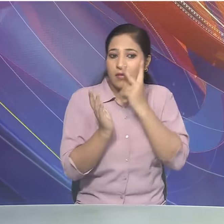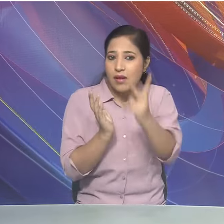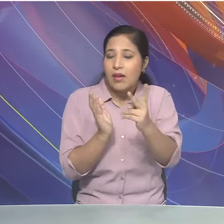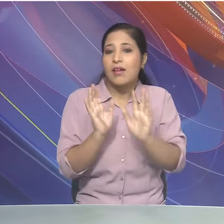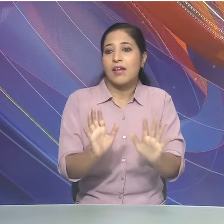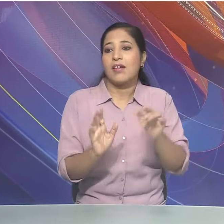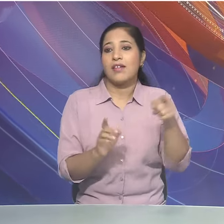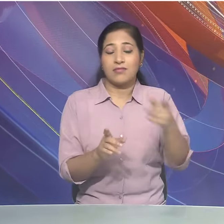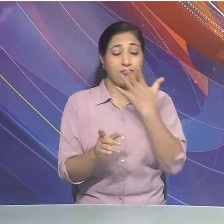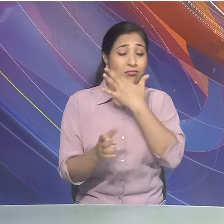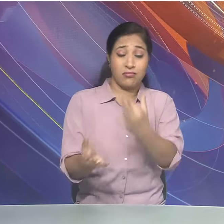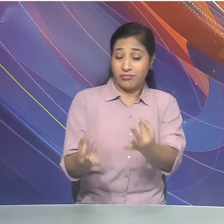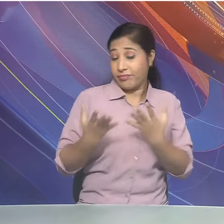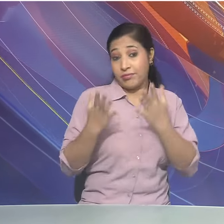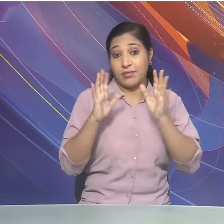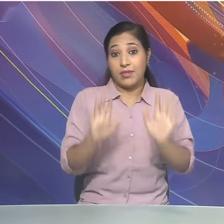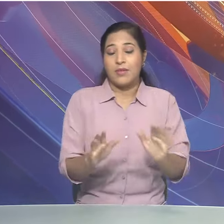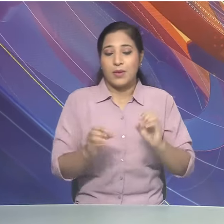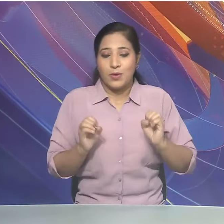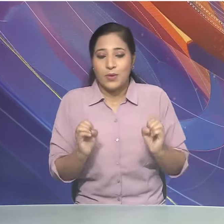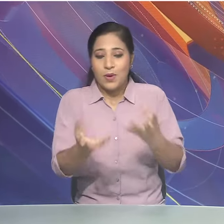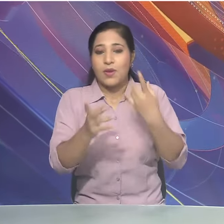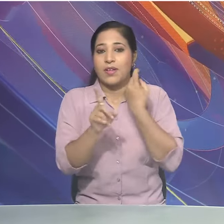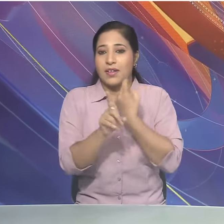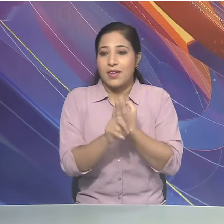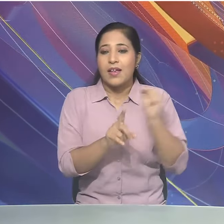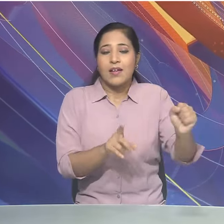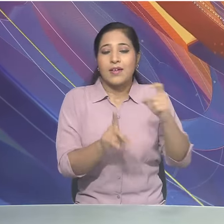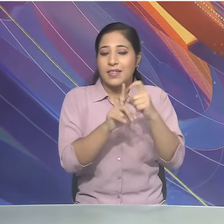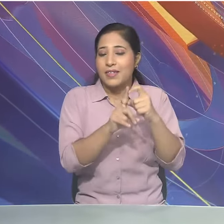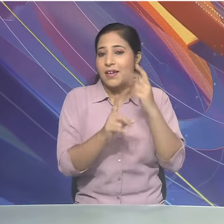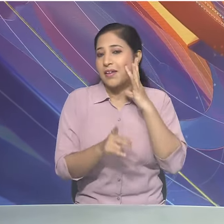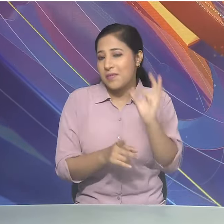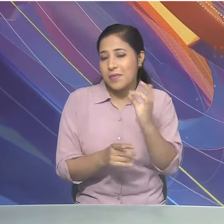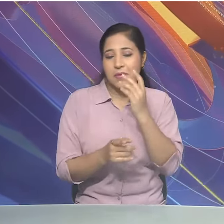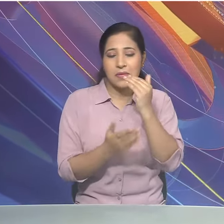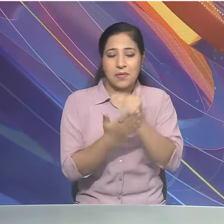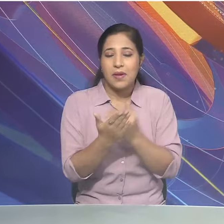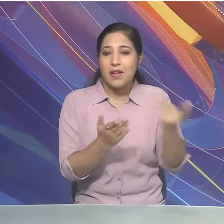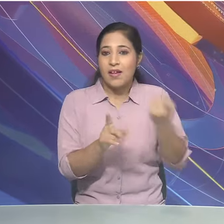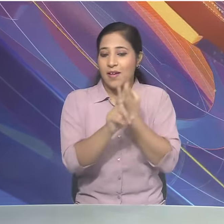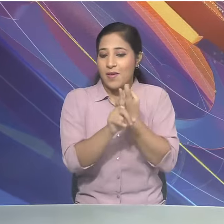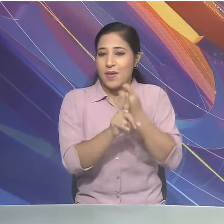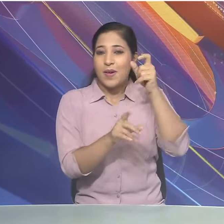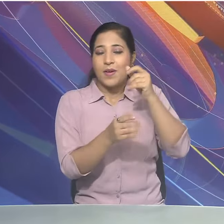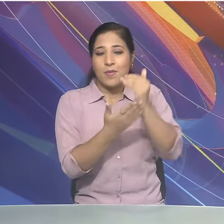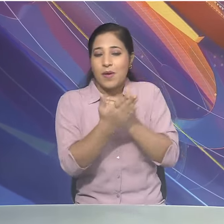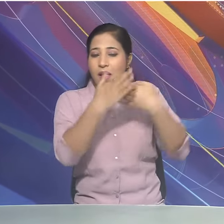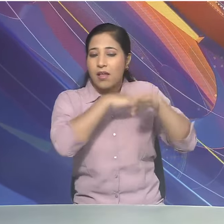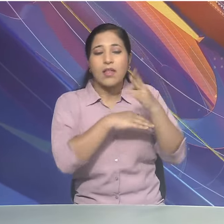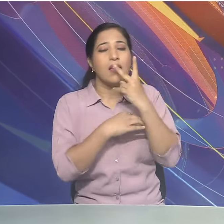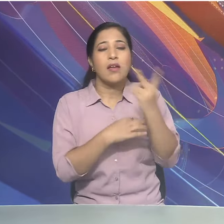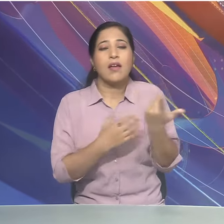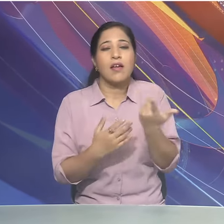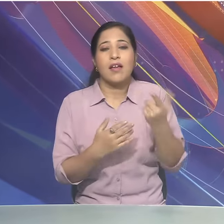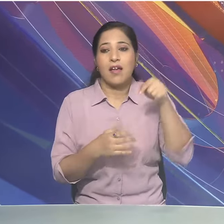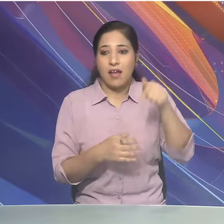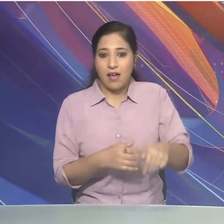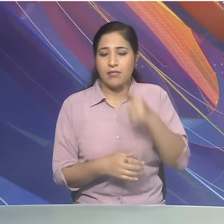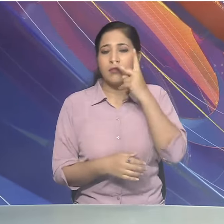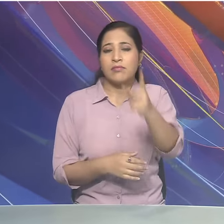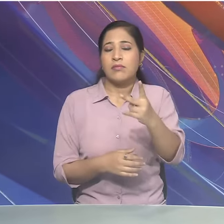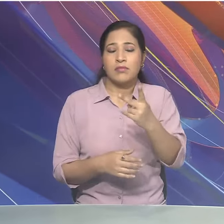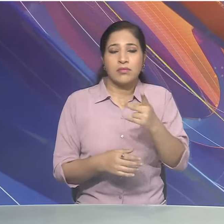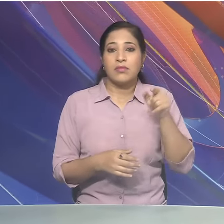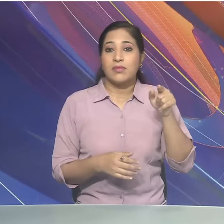शांडार धारवाहिकों की। तो शुरुवात करेंगे धूर्धर्शन की खास प्रस्तुती धारवाहिक कॉर्परेट सर्पज के साथ। इस ध़रवाहिक में आज आपको